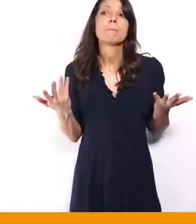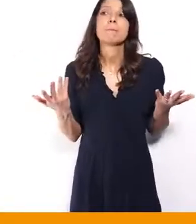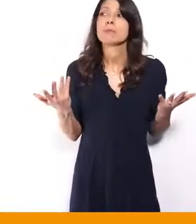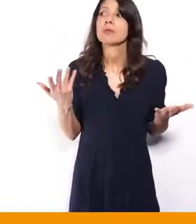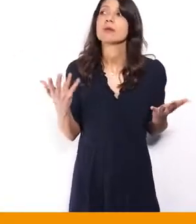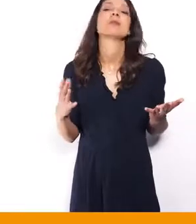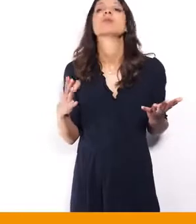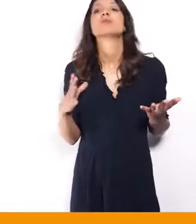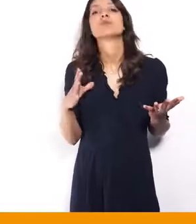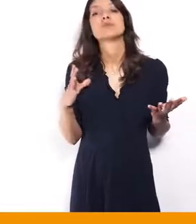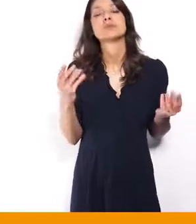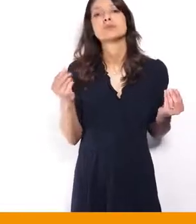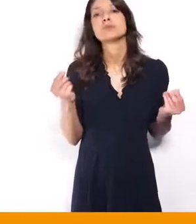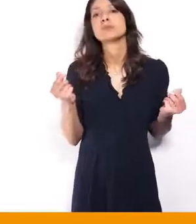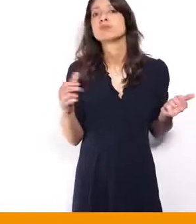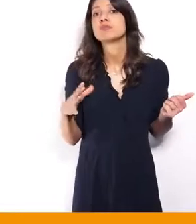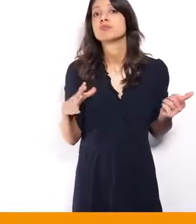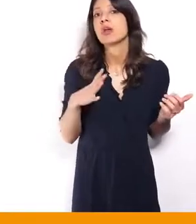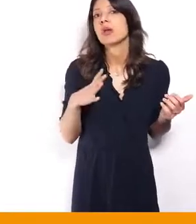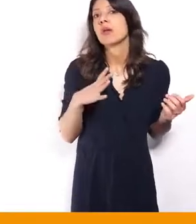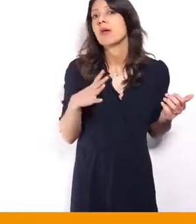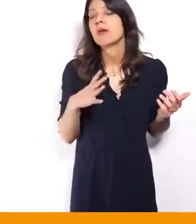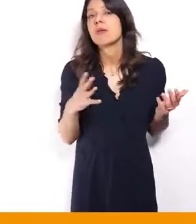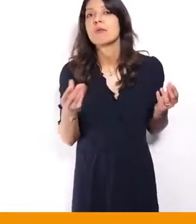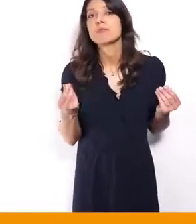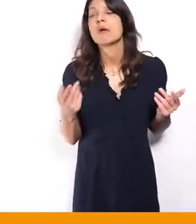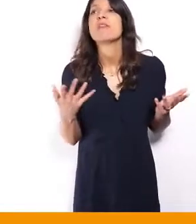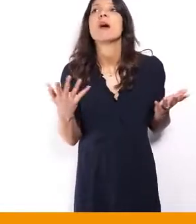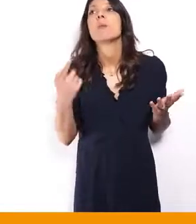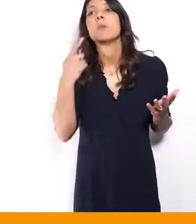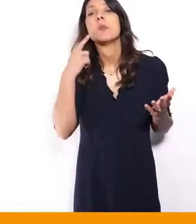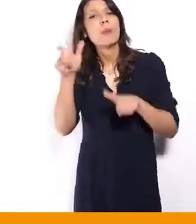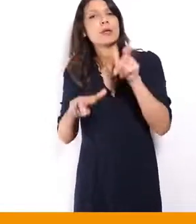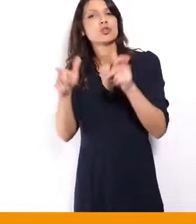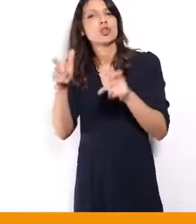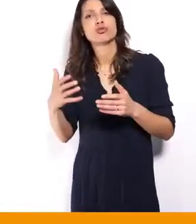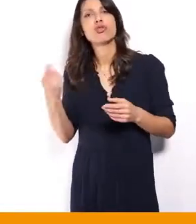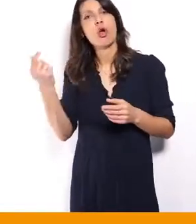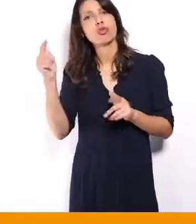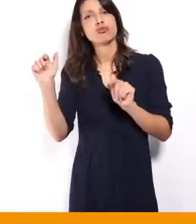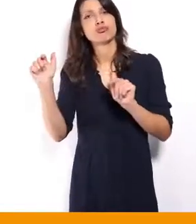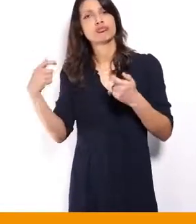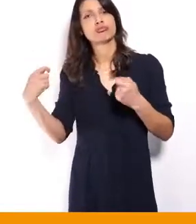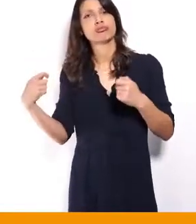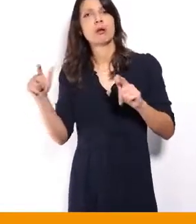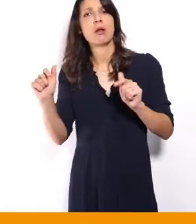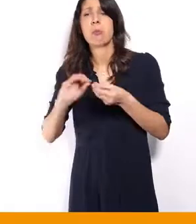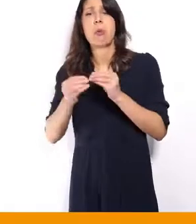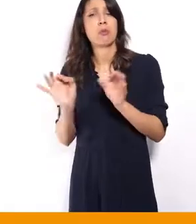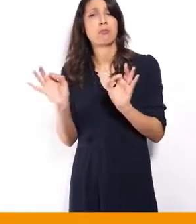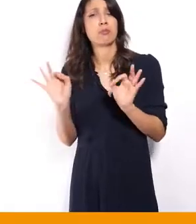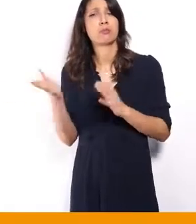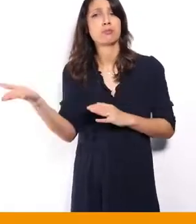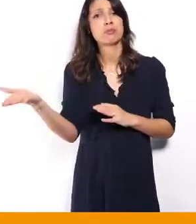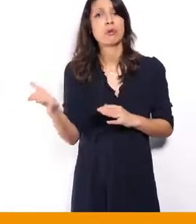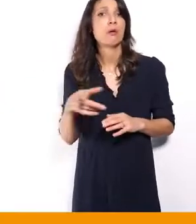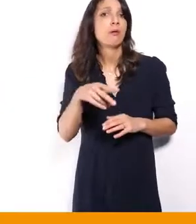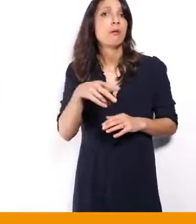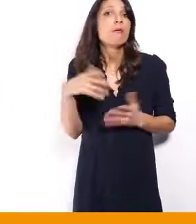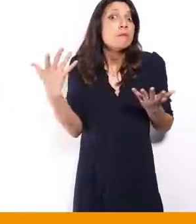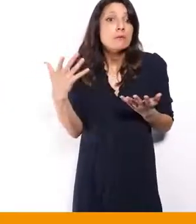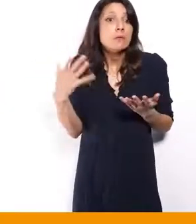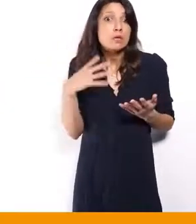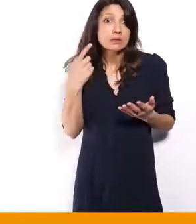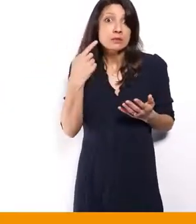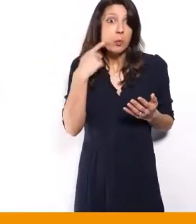a des… Voilà, pour les plus riches, cela ne pose aucun problème. C'est les femmes et les hommes des classes populaires